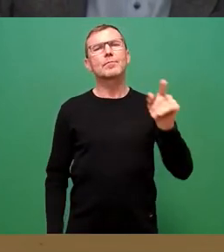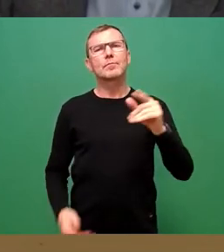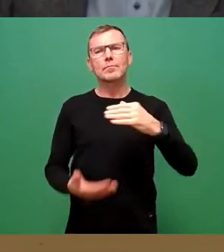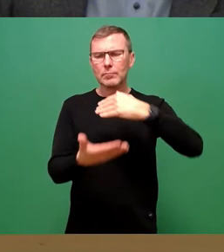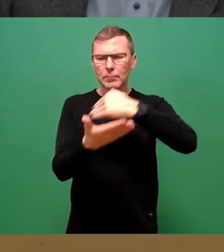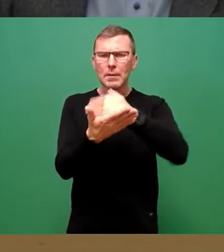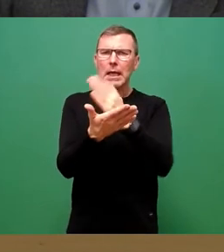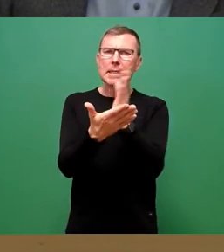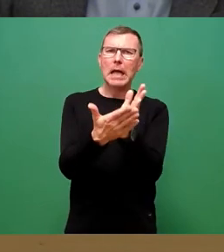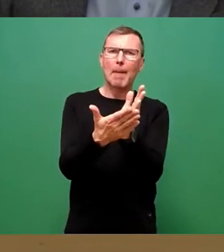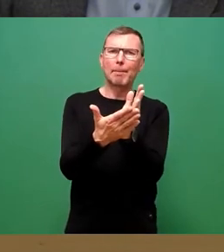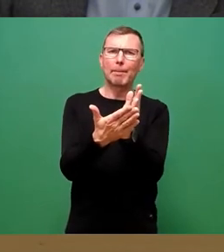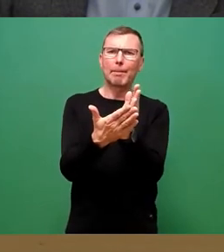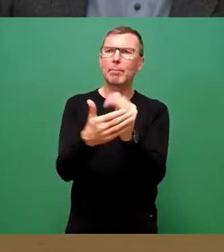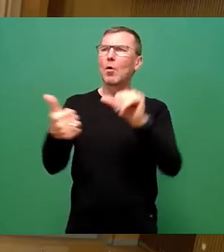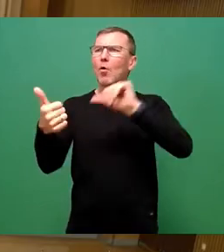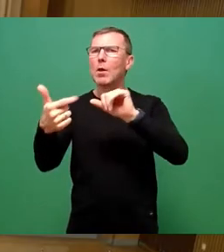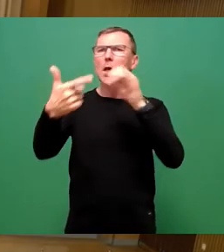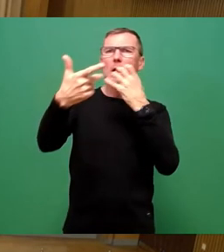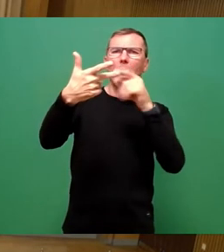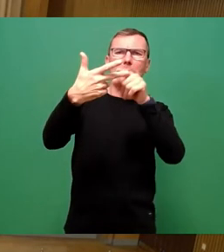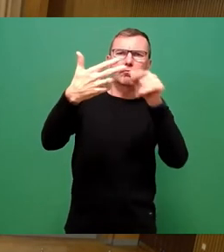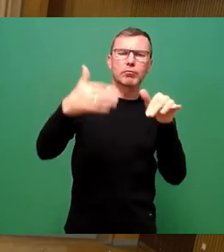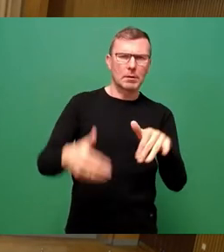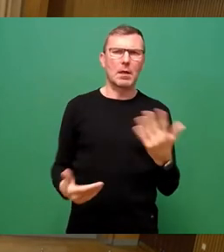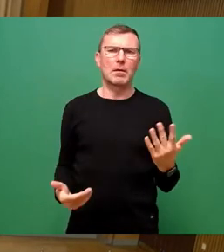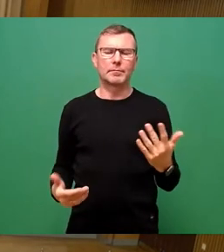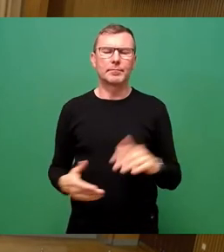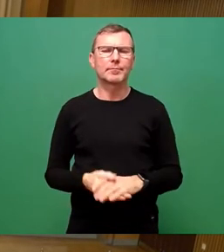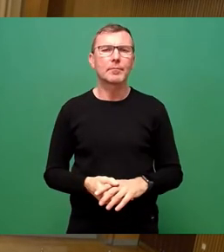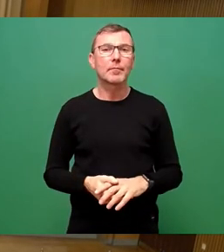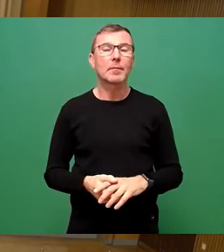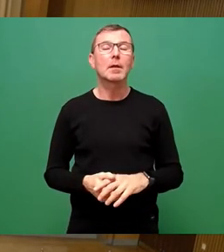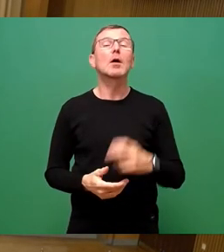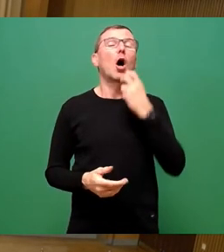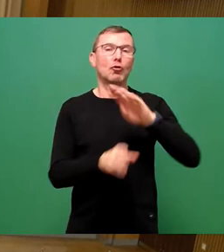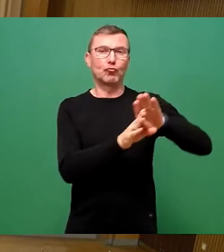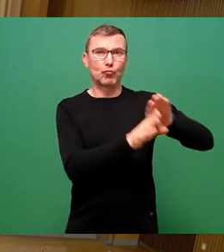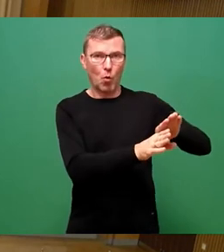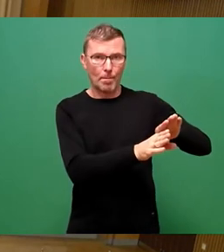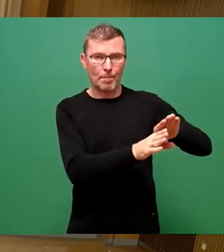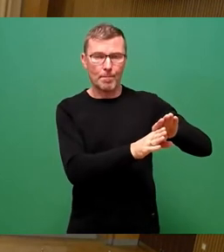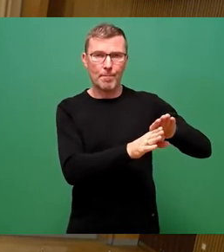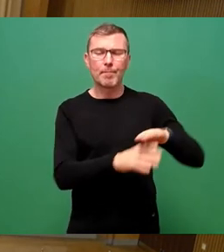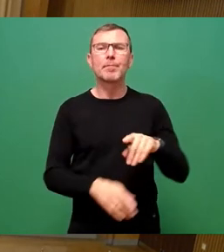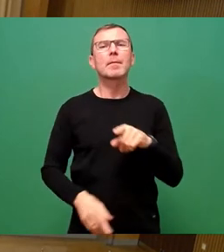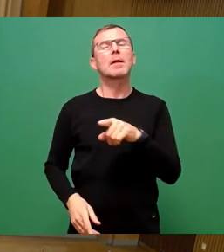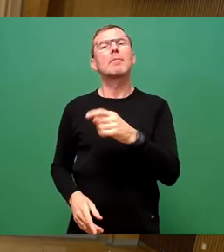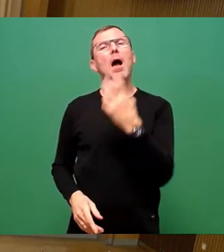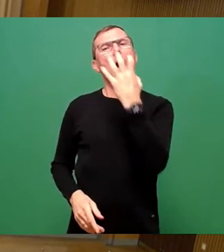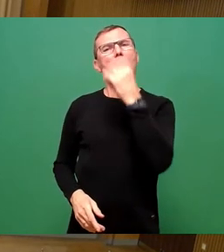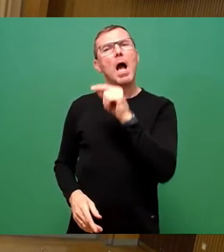entsprechend dargestellt. Wenn man betrachtet, also selbst beim Stromverbrauch und beim Gas